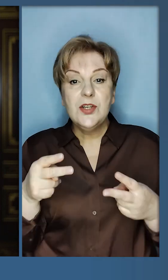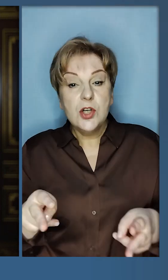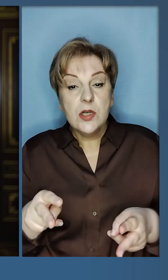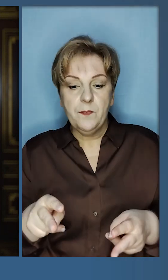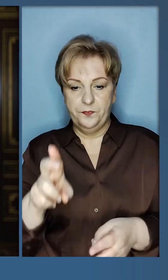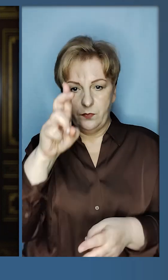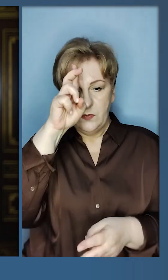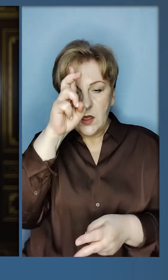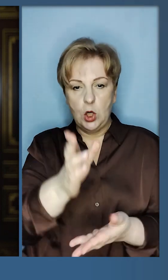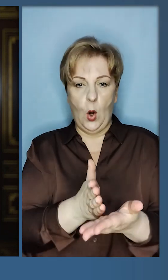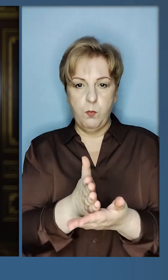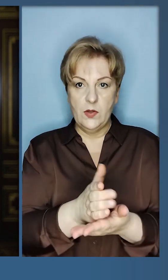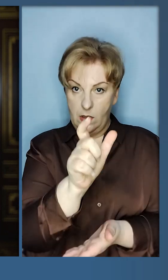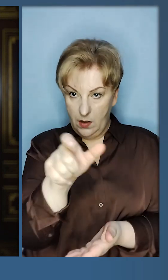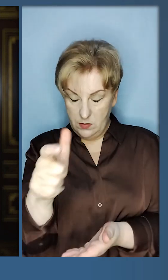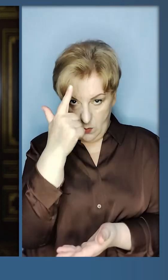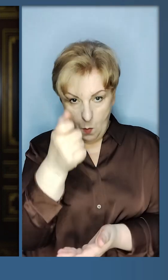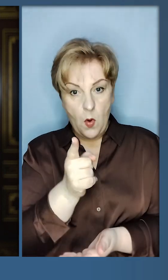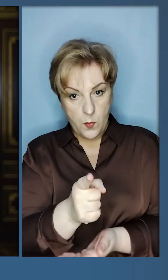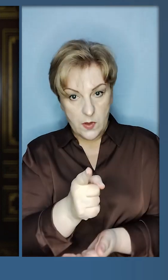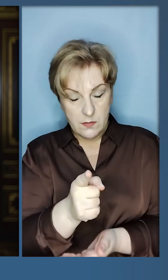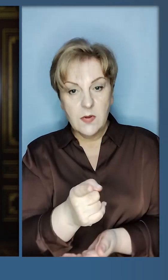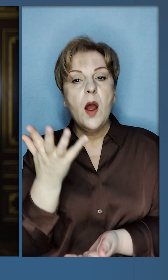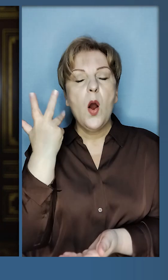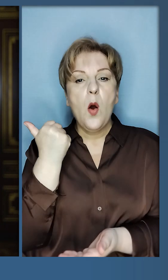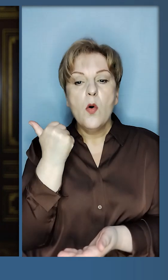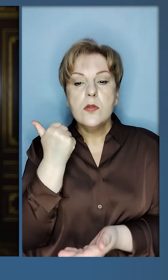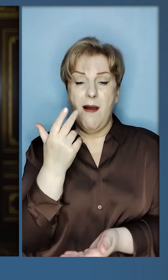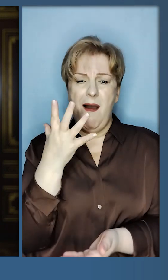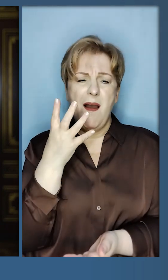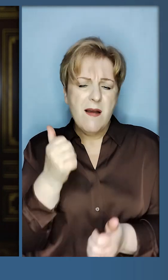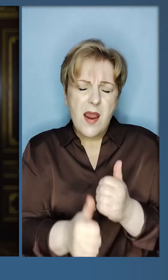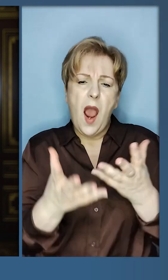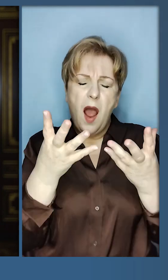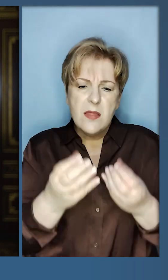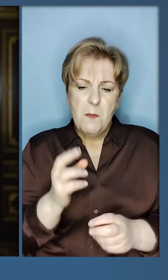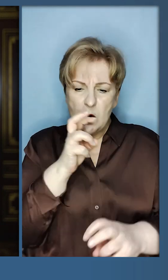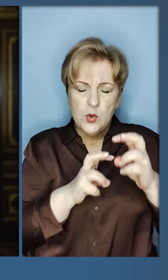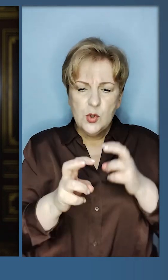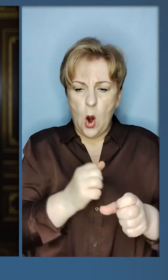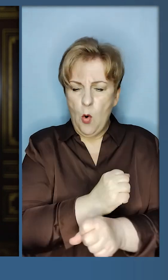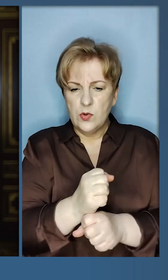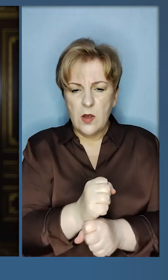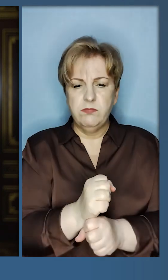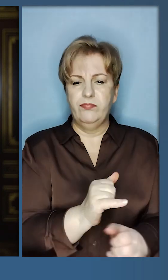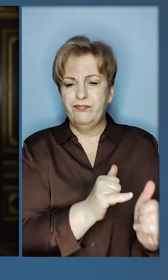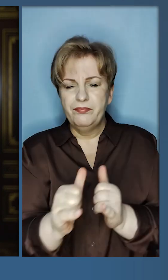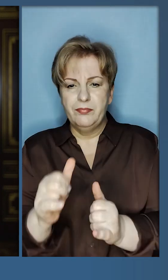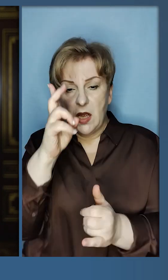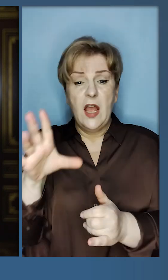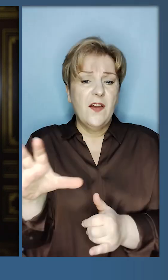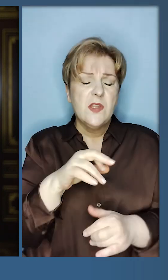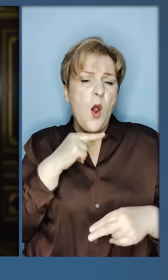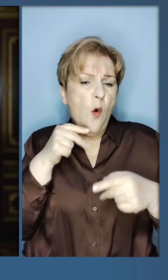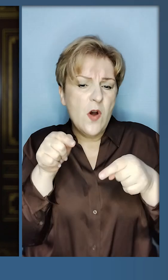інших на державних посадах попередити. Коли днями шукаєш зброю для держави, коли вся увага